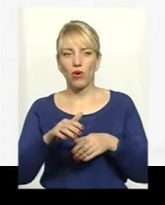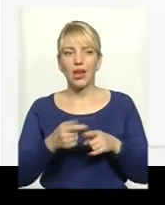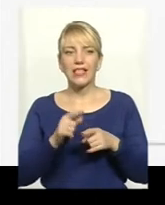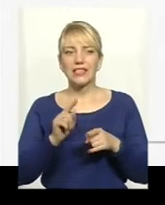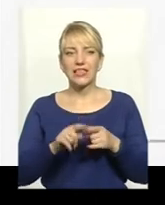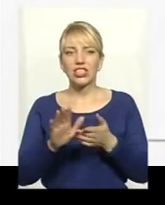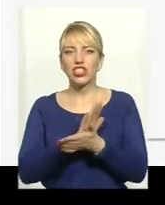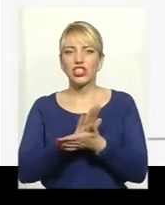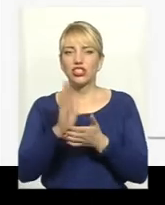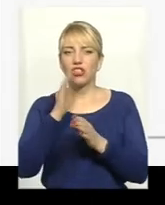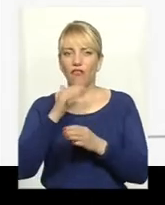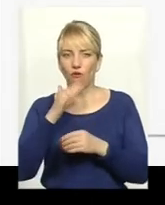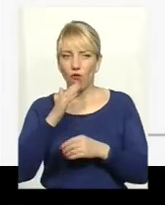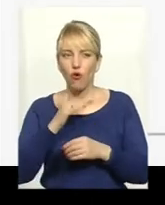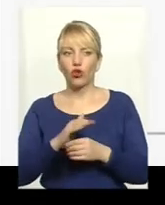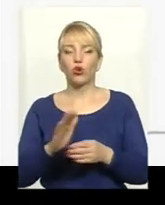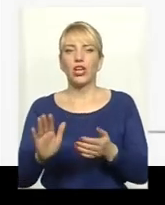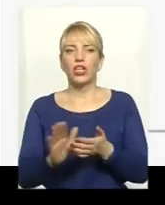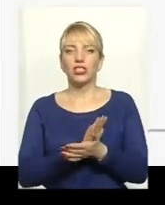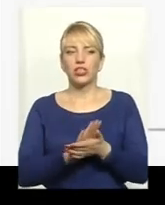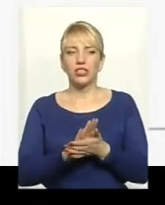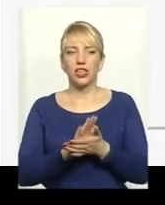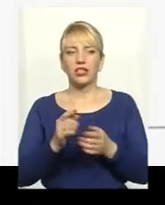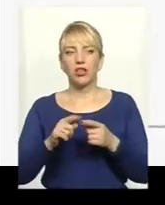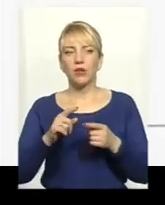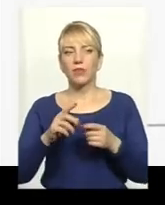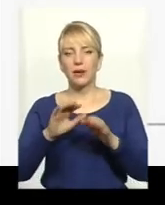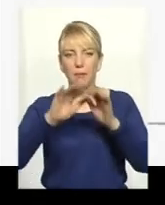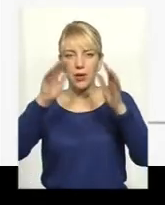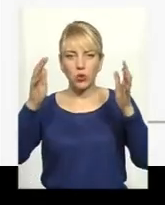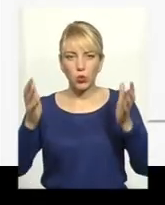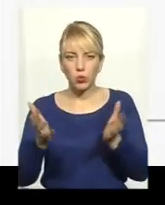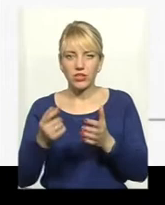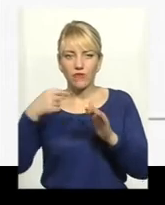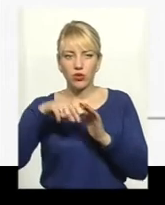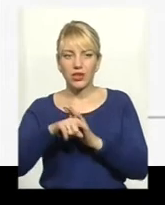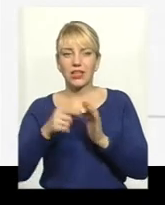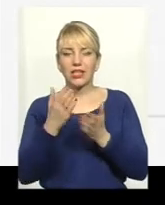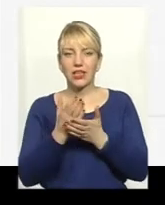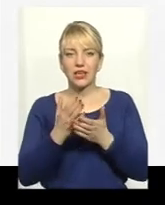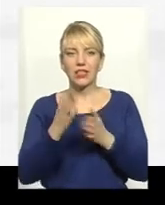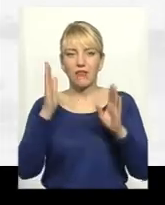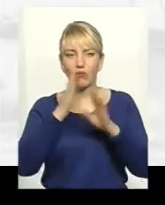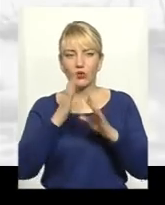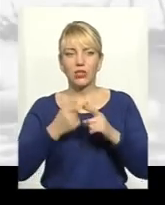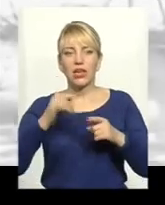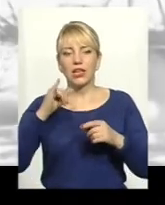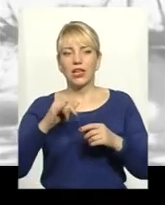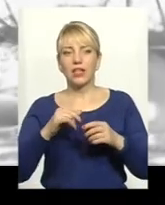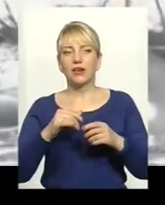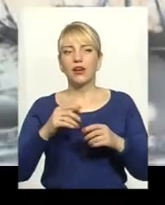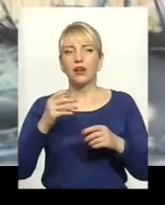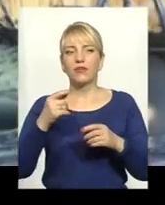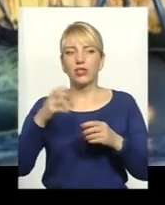чистить воду, повітря і вирощує органічні рослини. Панелі медузи акумулюють енергію для саду, стіни опускаються під час сильного вітру,